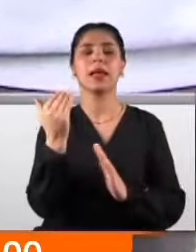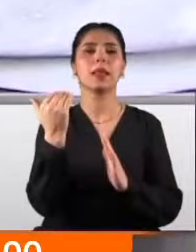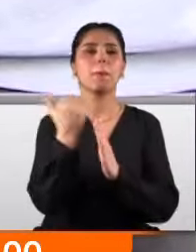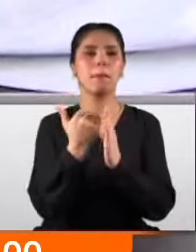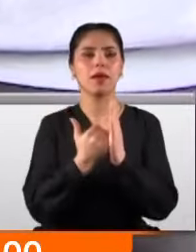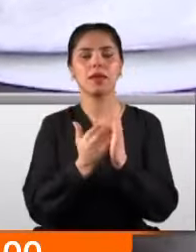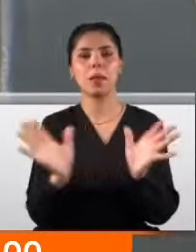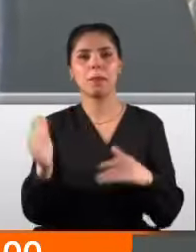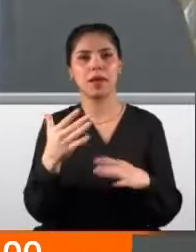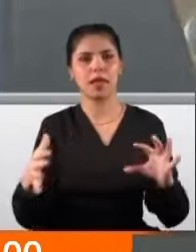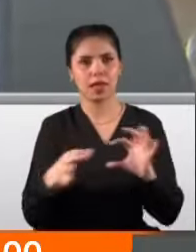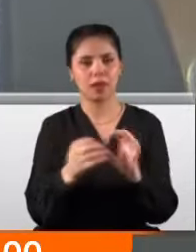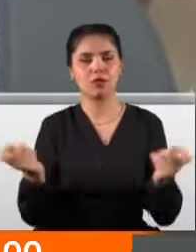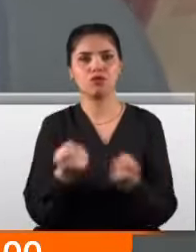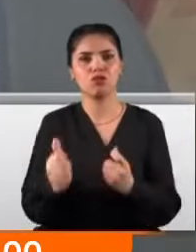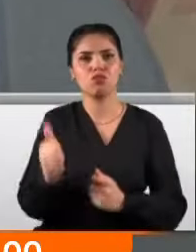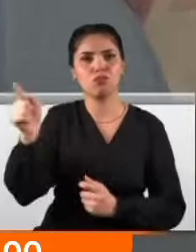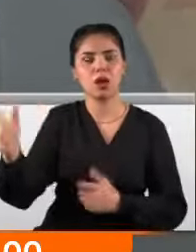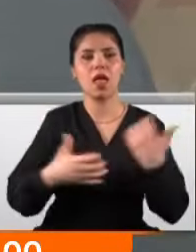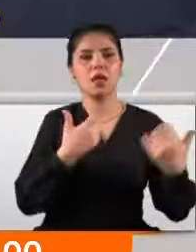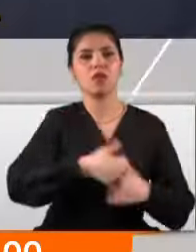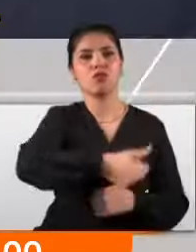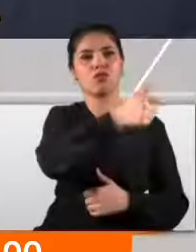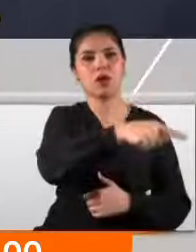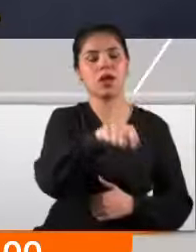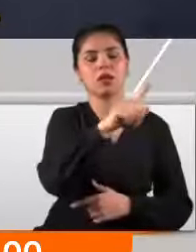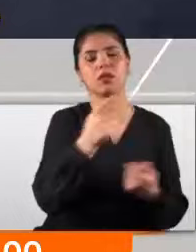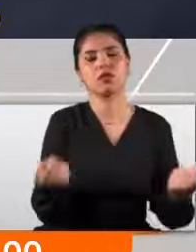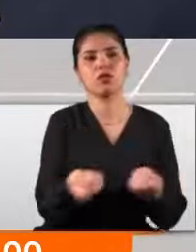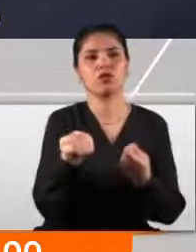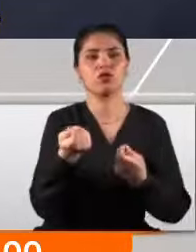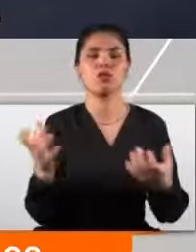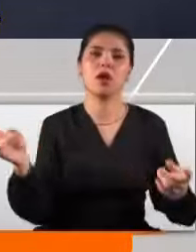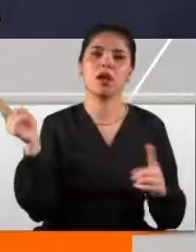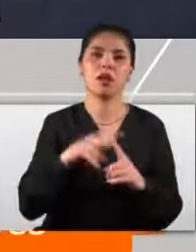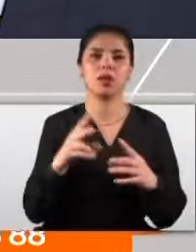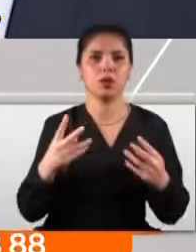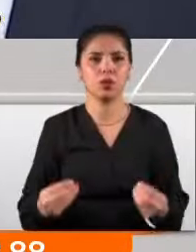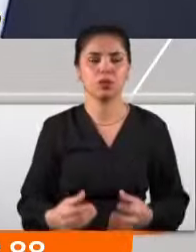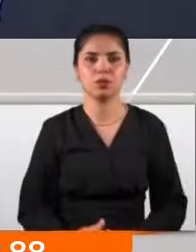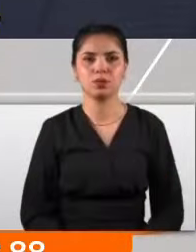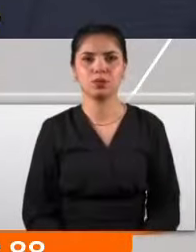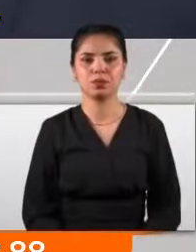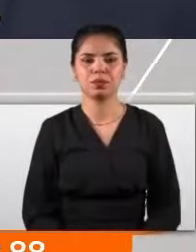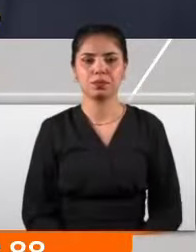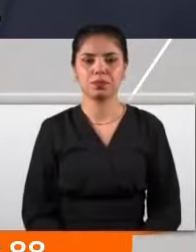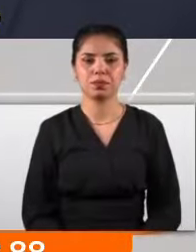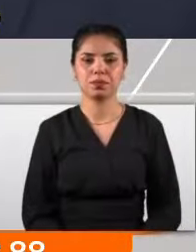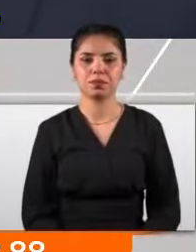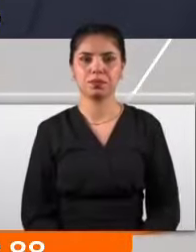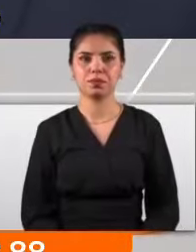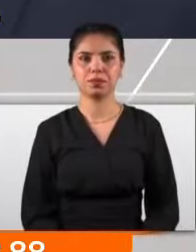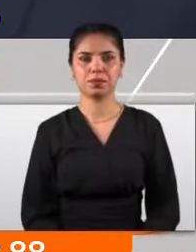için Çalışma Bakanlığı ve Enerji Bakanlığı da masaya oturdu. Doğal gaz faturalarının indirimli olması, elektrik faturalarının